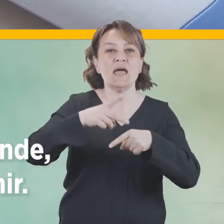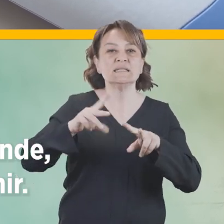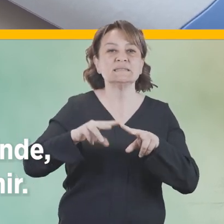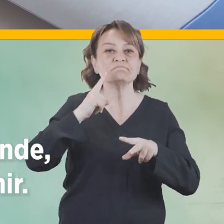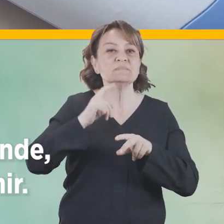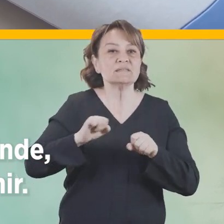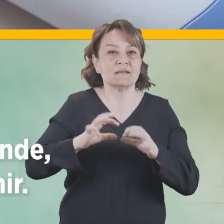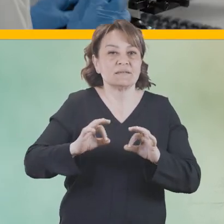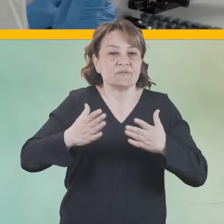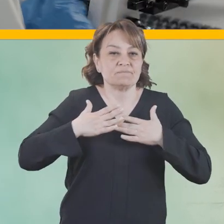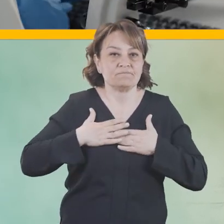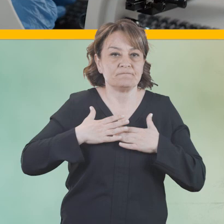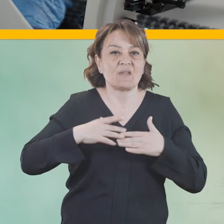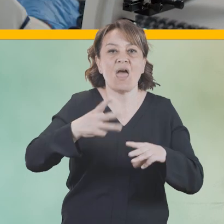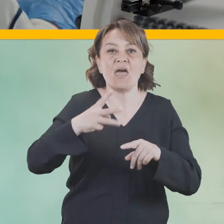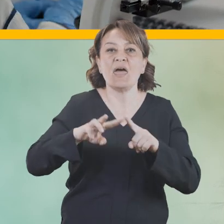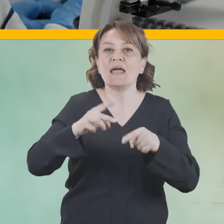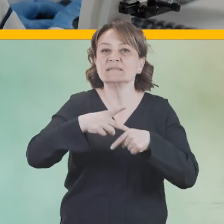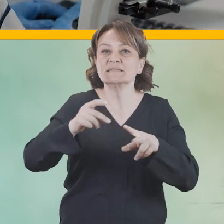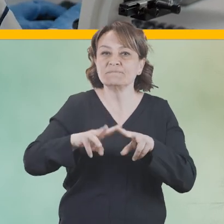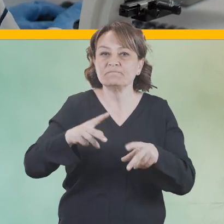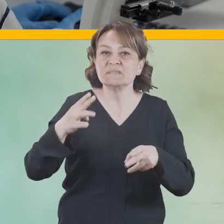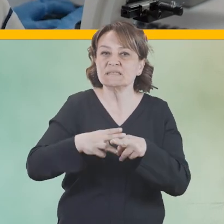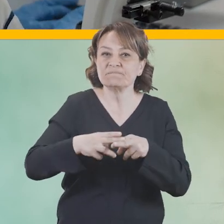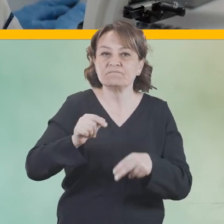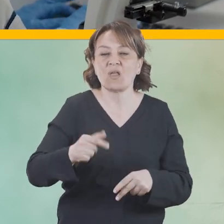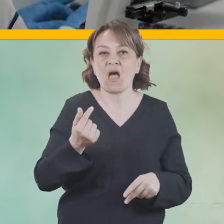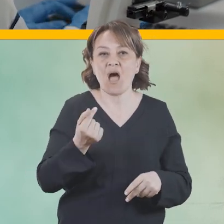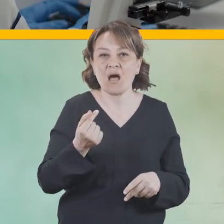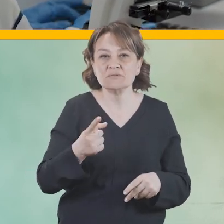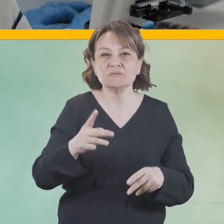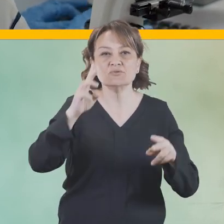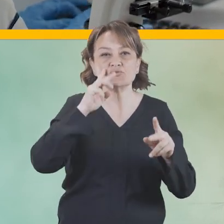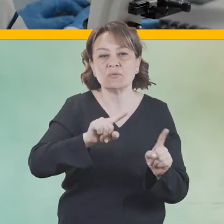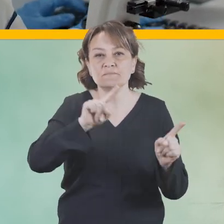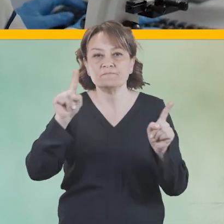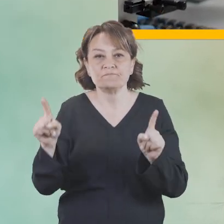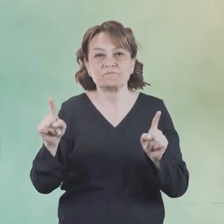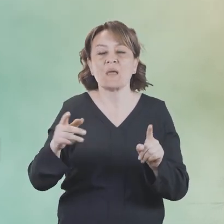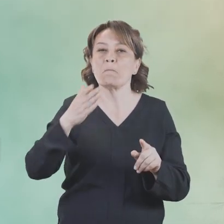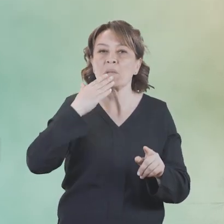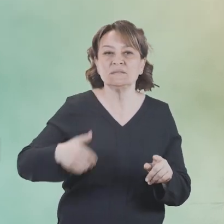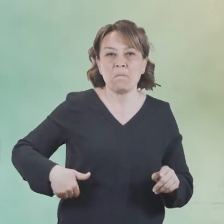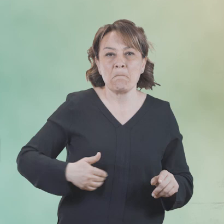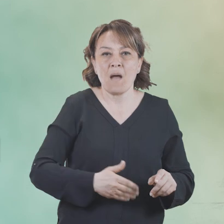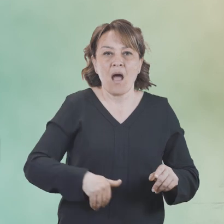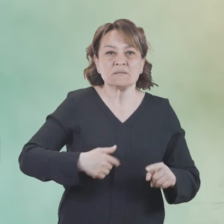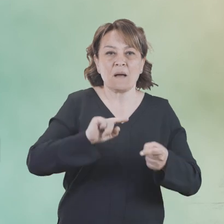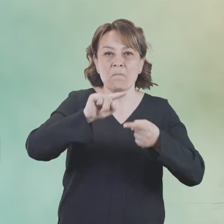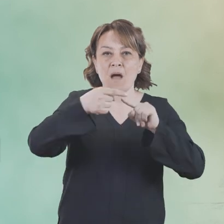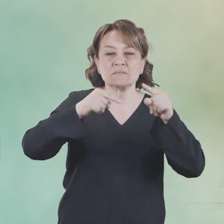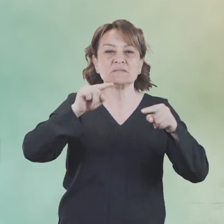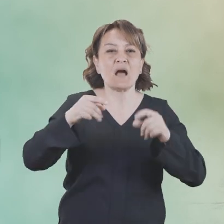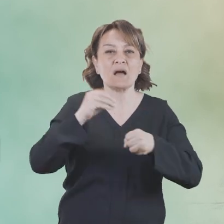enzimler de bundan etkilenir. Enzimler isimlendirilirken genellikle az, son eki kullanılır. Mesela barsakta